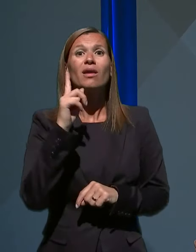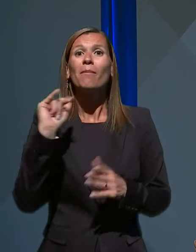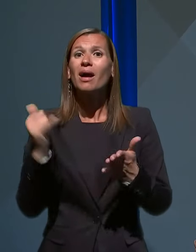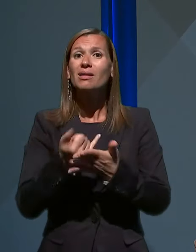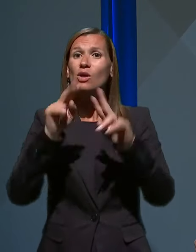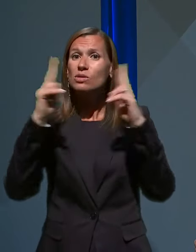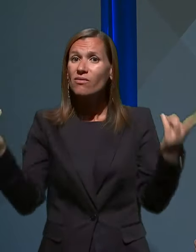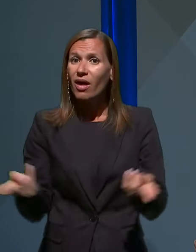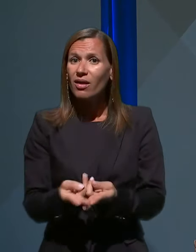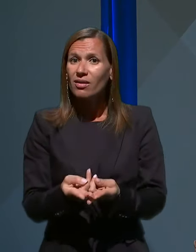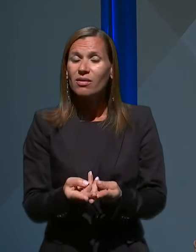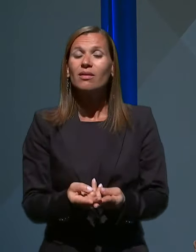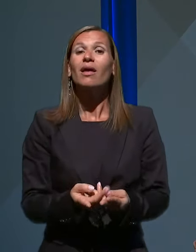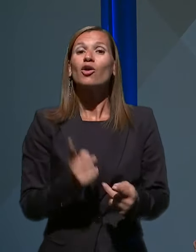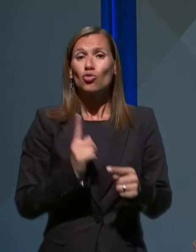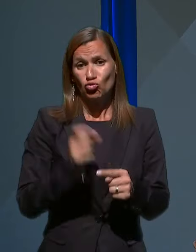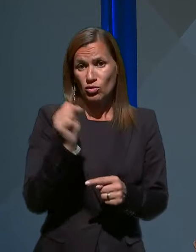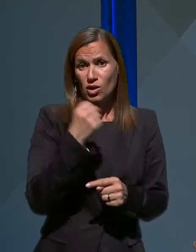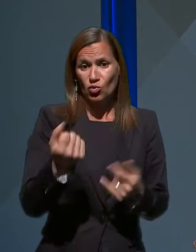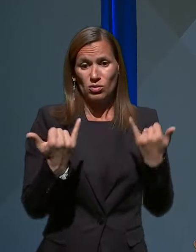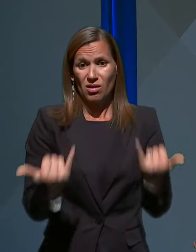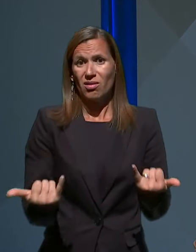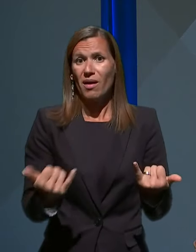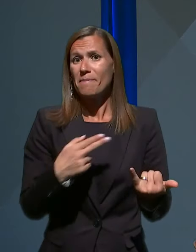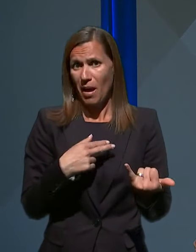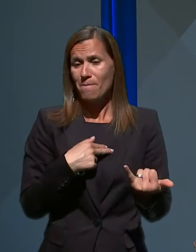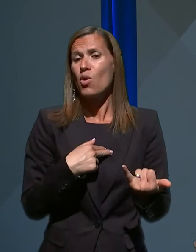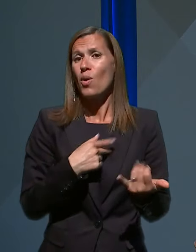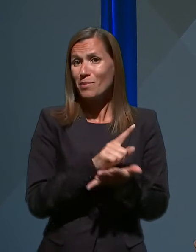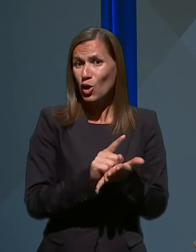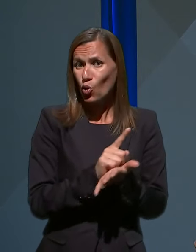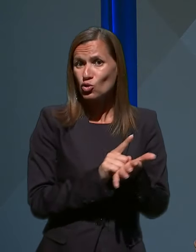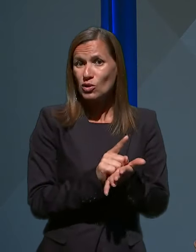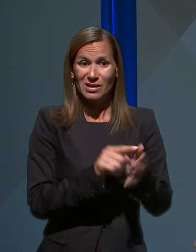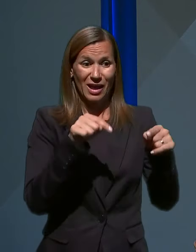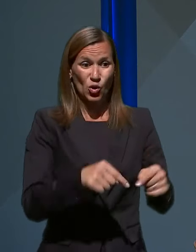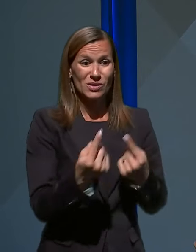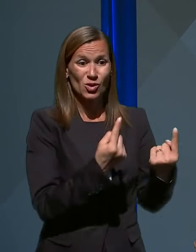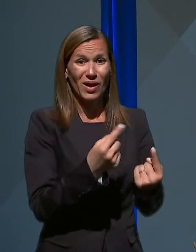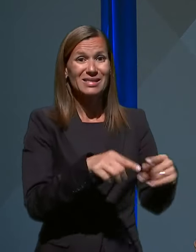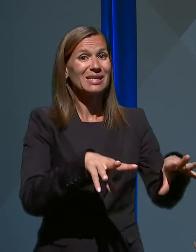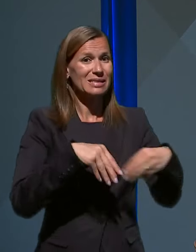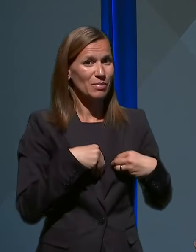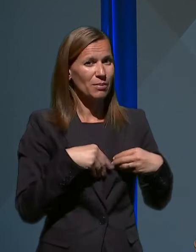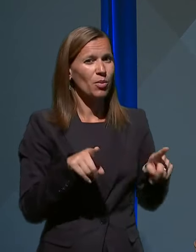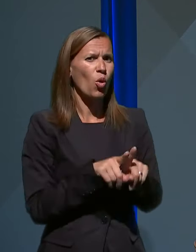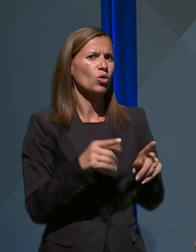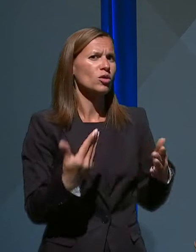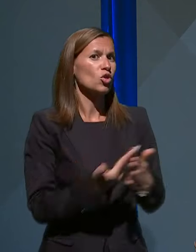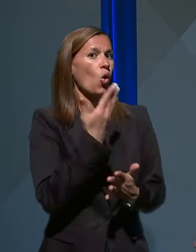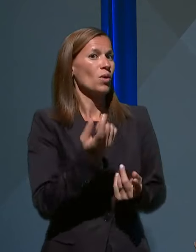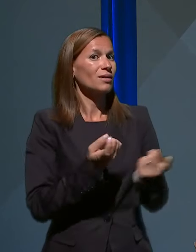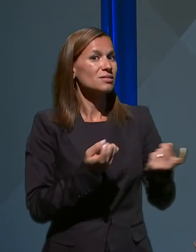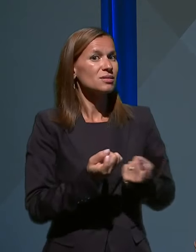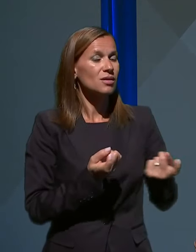Prav zato imamo priložnost, da to vse danjo situacijo spremamo kot iziv in v